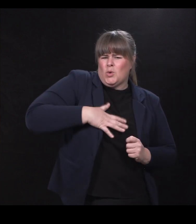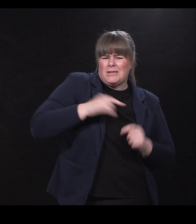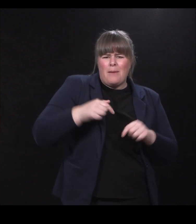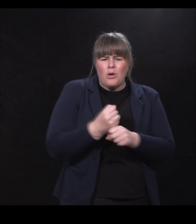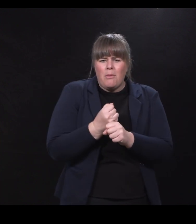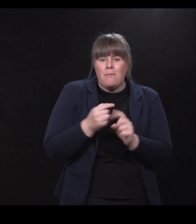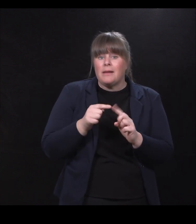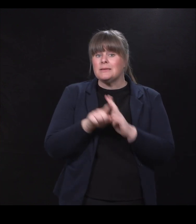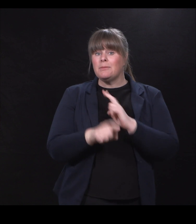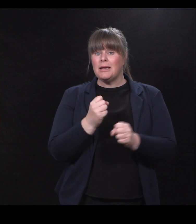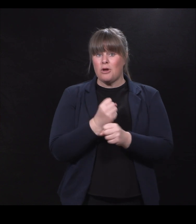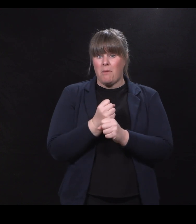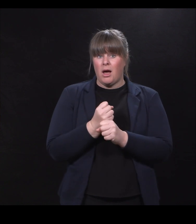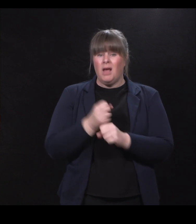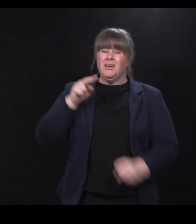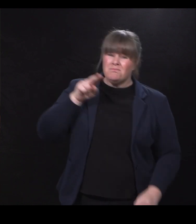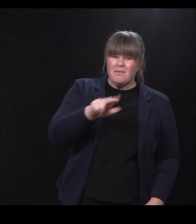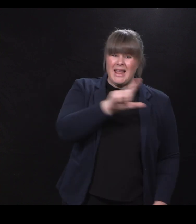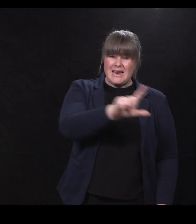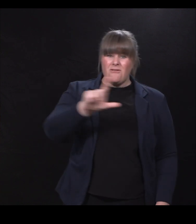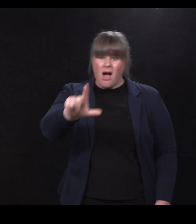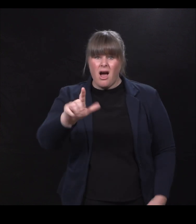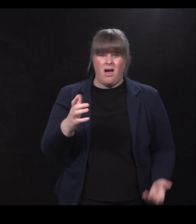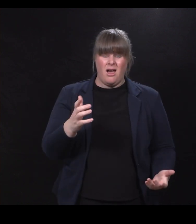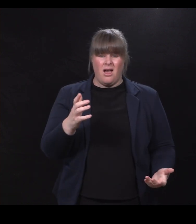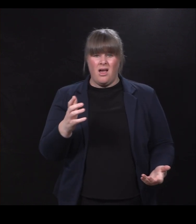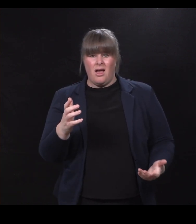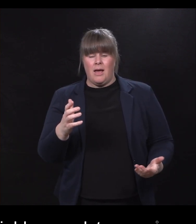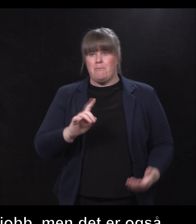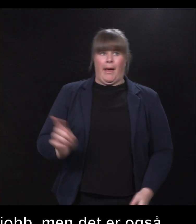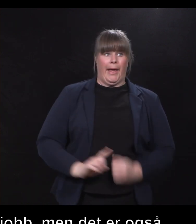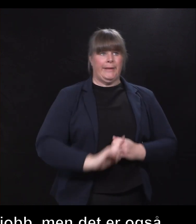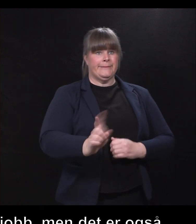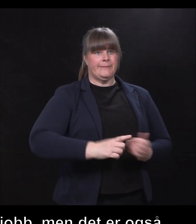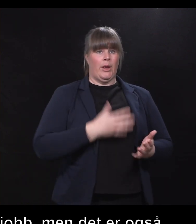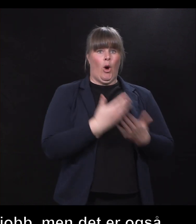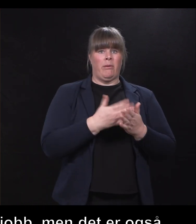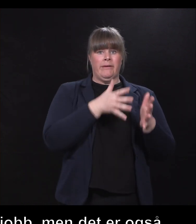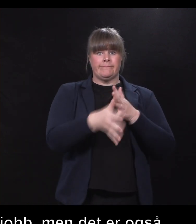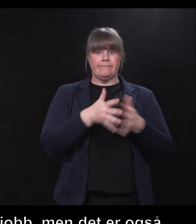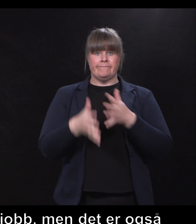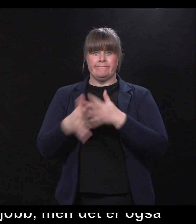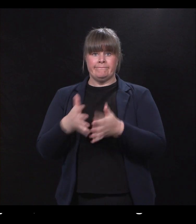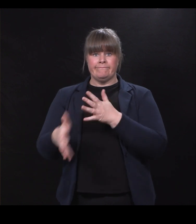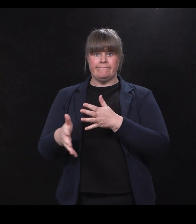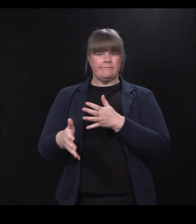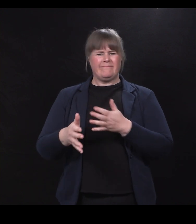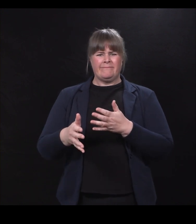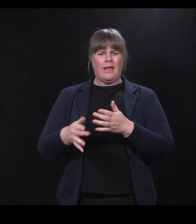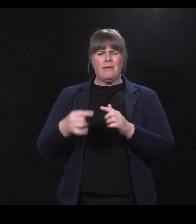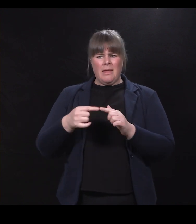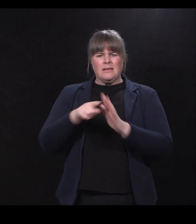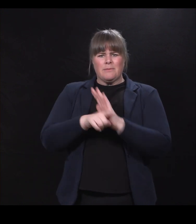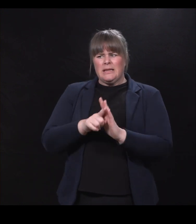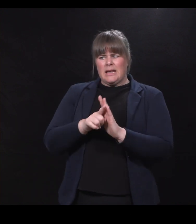jobber vi. Fordi det er det livslaget også handler om. Ikke bare at det er gå og gjør dette, gå og gjør dette. Men at imens vi gjør det, så er det et møteplass. Jeg